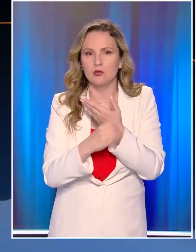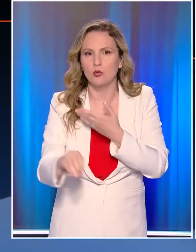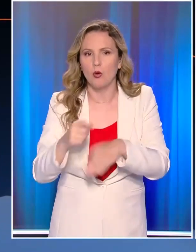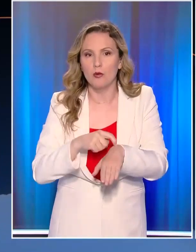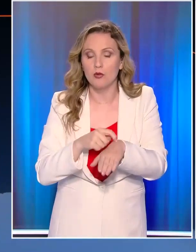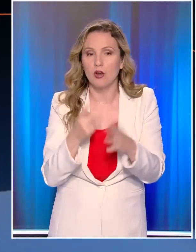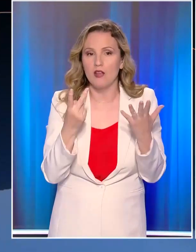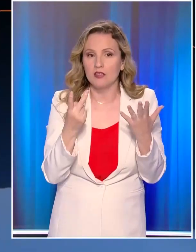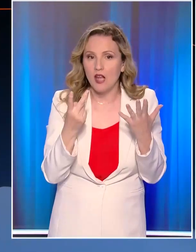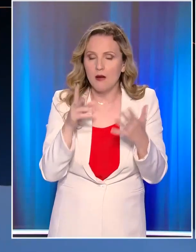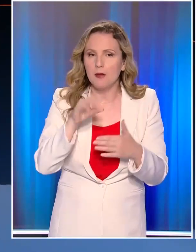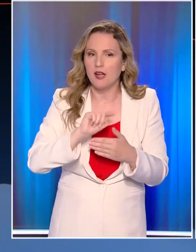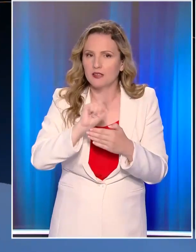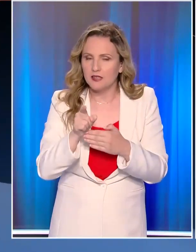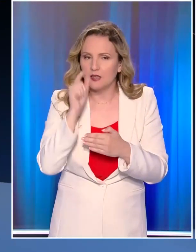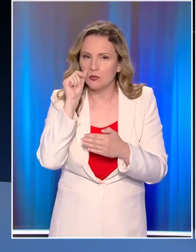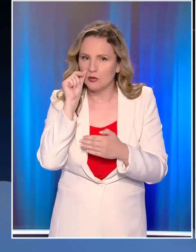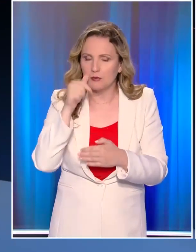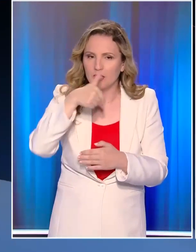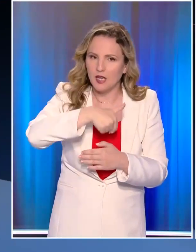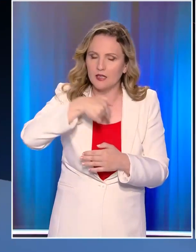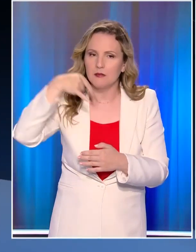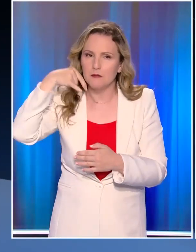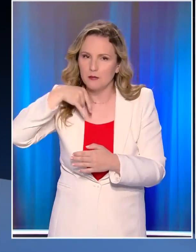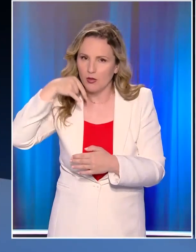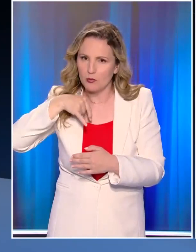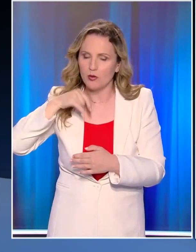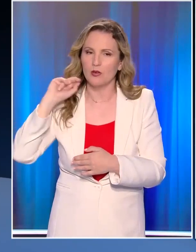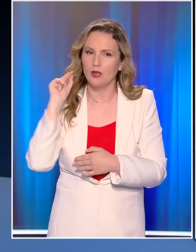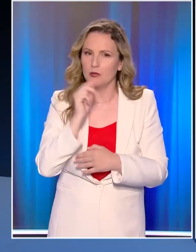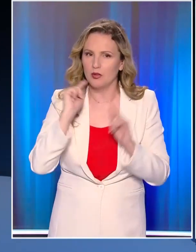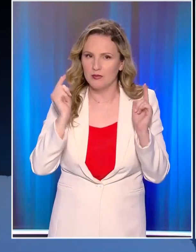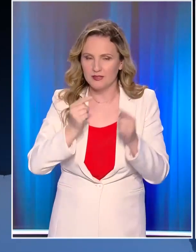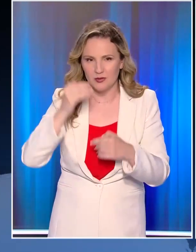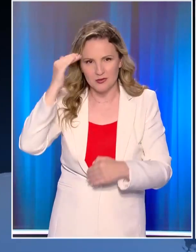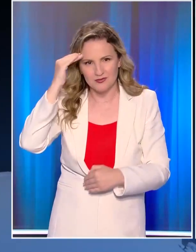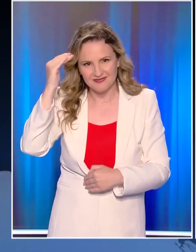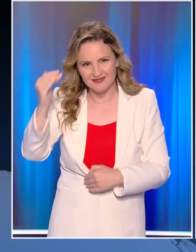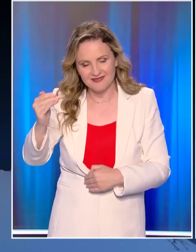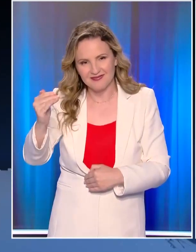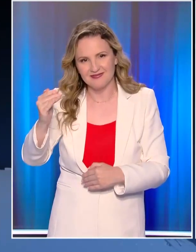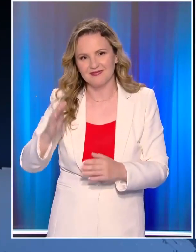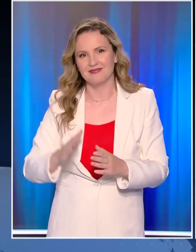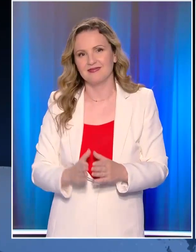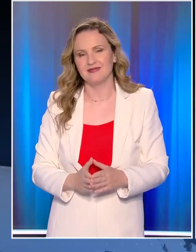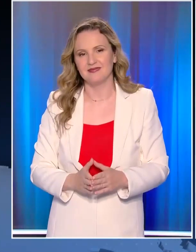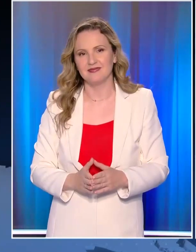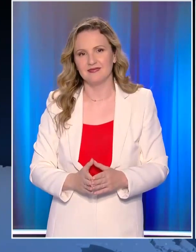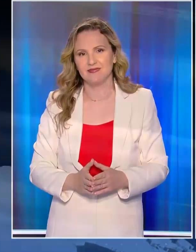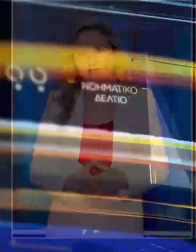αναλυτικά στο κεντρικό δελτίο ειδήσεων του Open στις 7 παρατέταρτο με το Γιάννη Παπαδόπουλο. Καλό απόγευμα σε όλους.